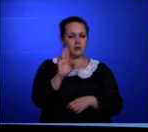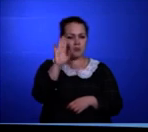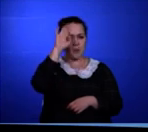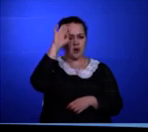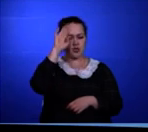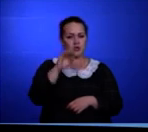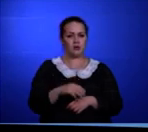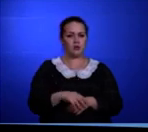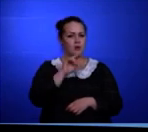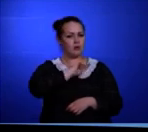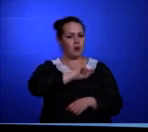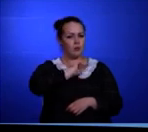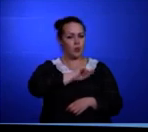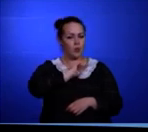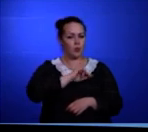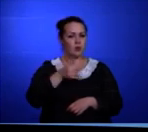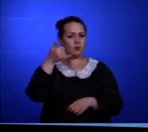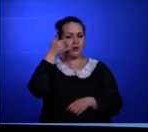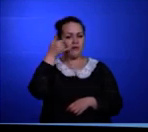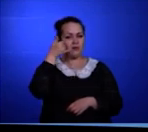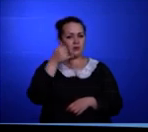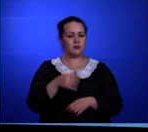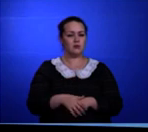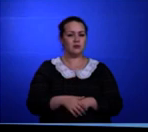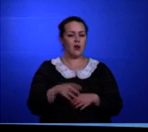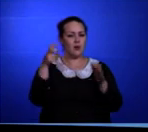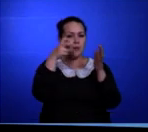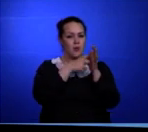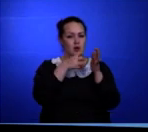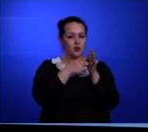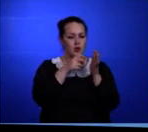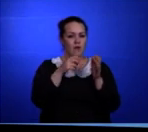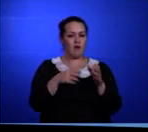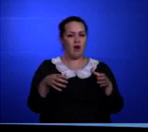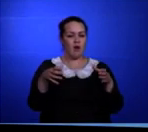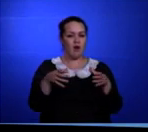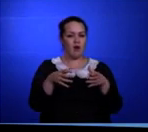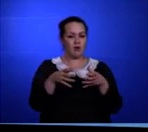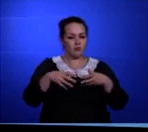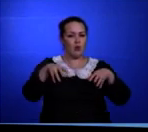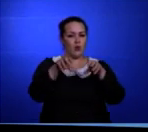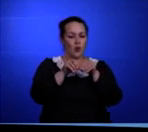Мать мальчика работала телефонисткой почтового отделения в совхозе.